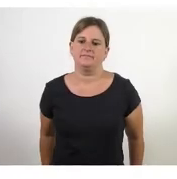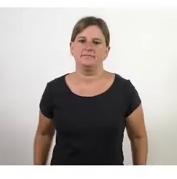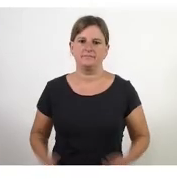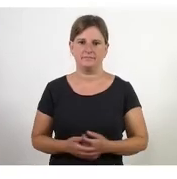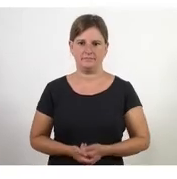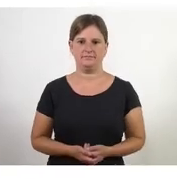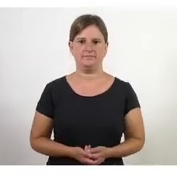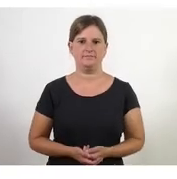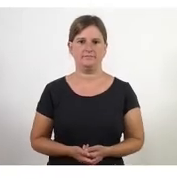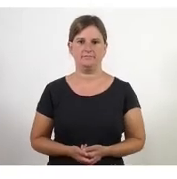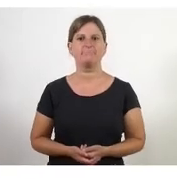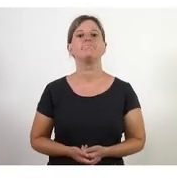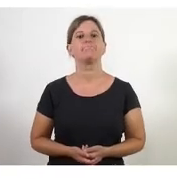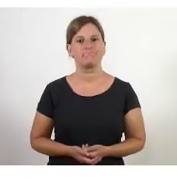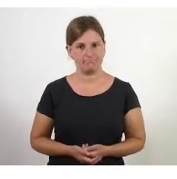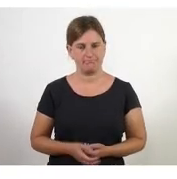molt bé